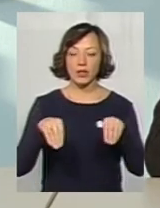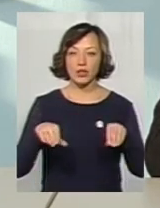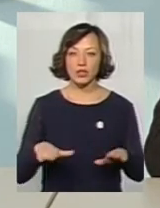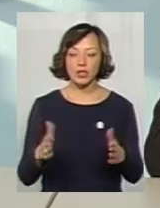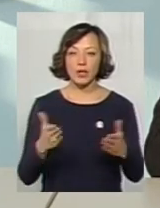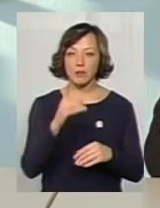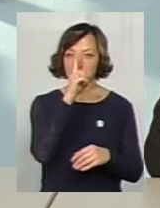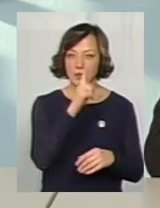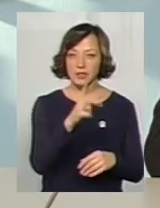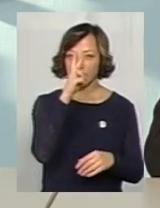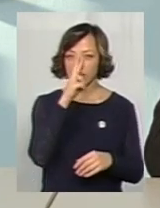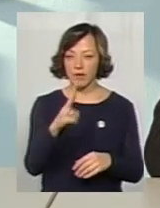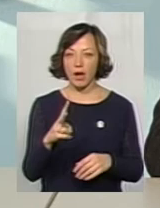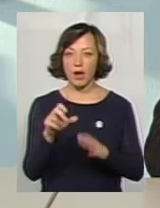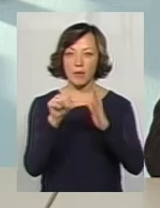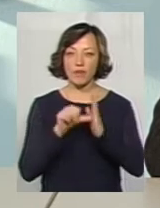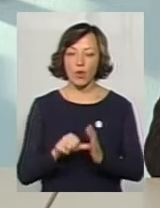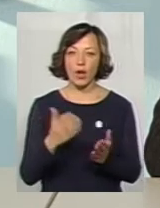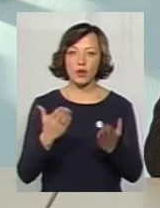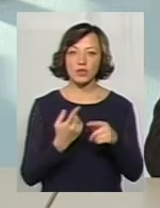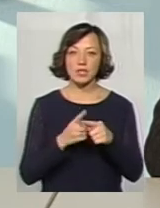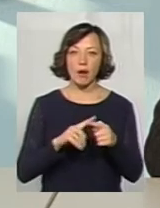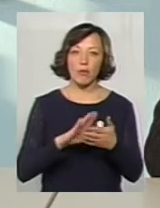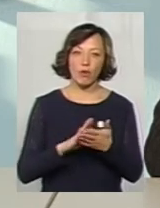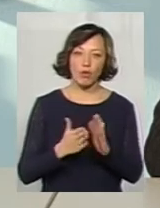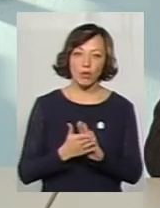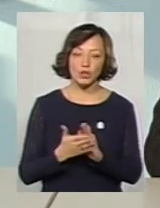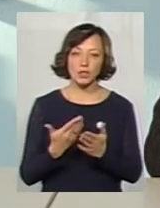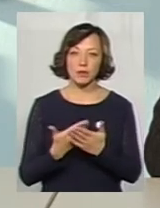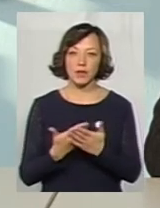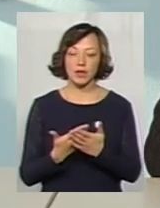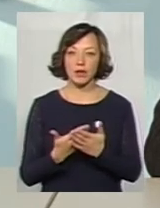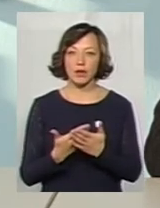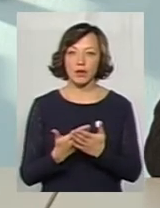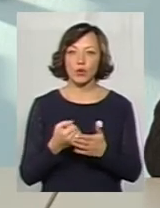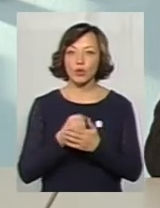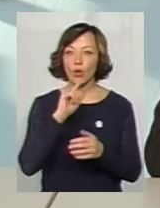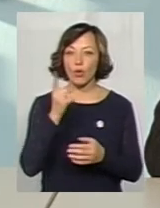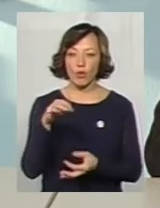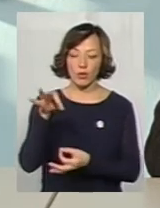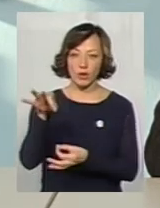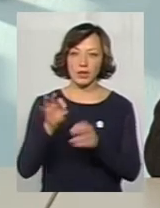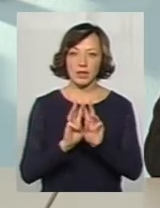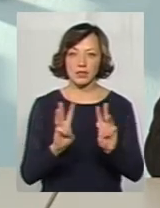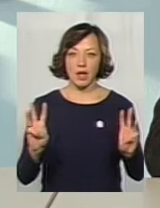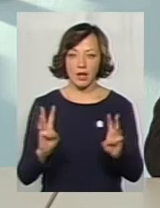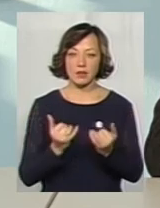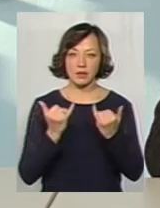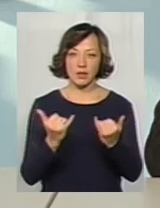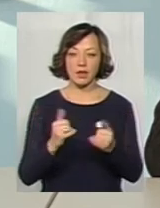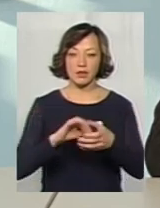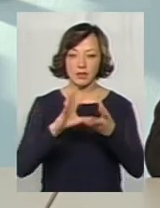який місяць, два, півроку. Якщо це якісь положення, наприклад, так вони і до року можуть висіти на сайті для